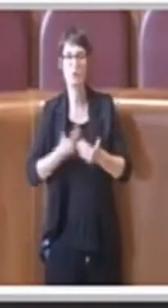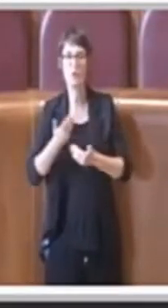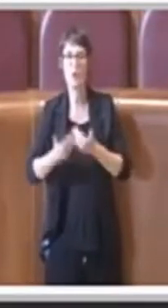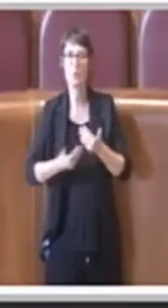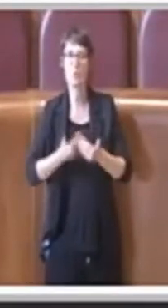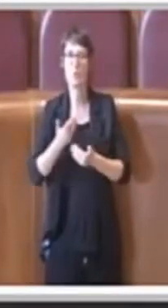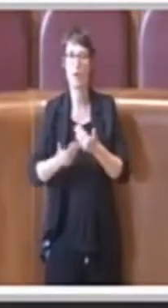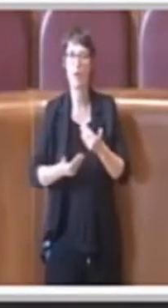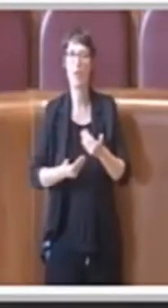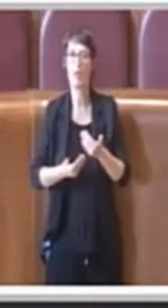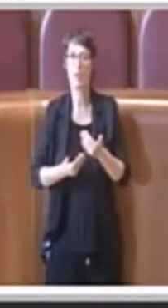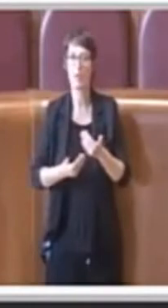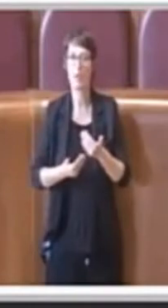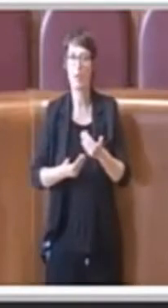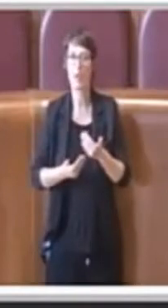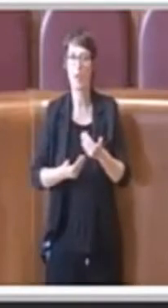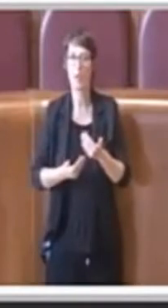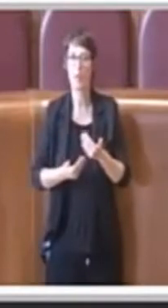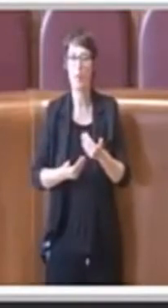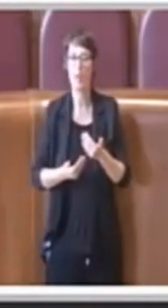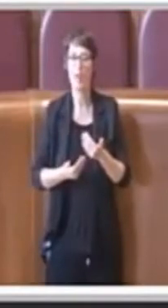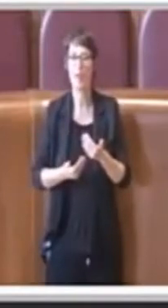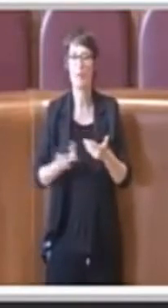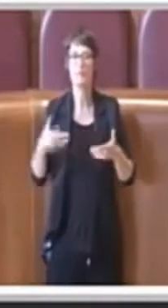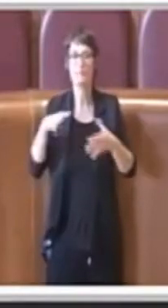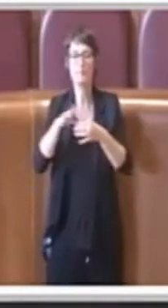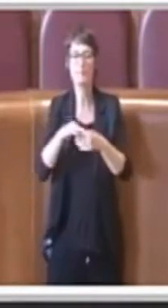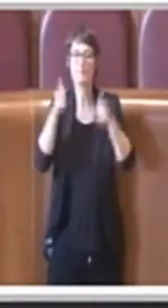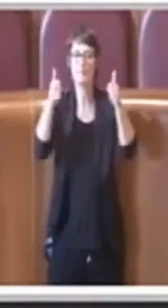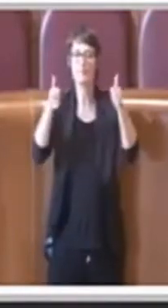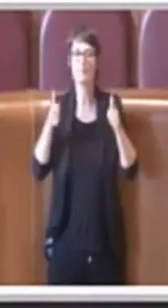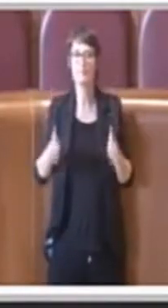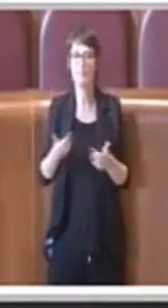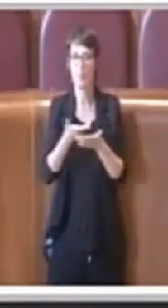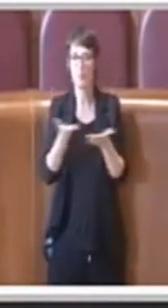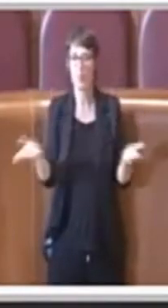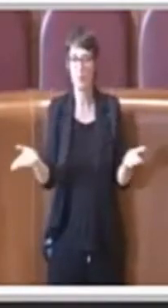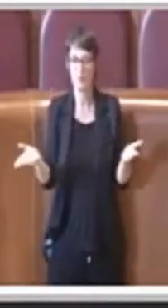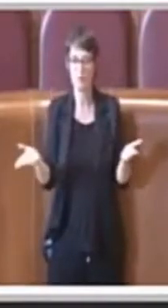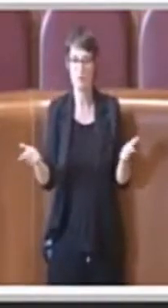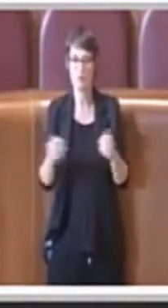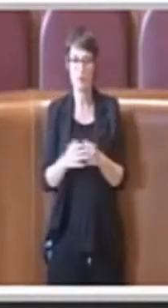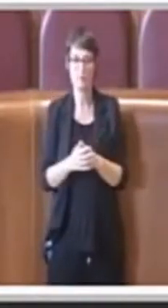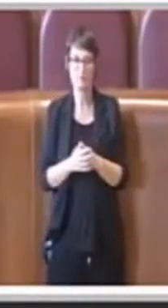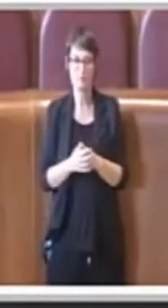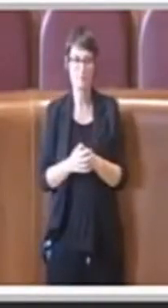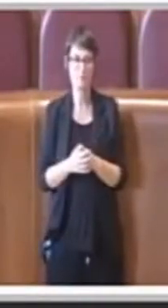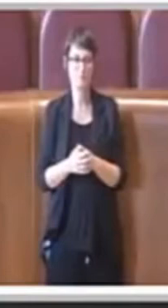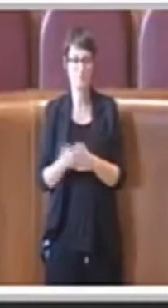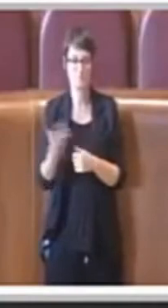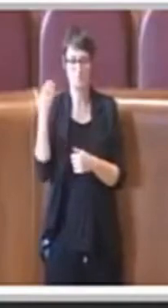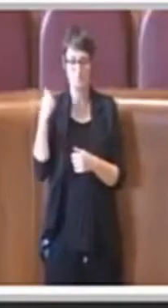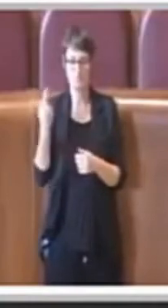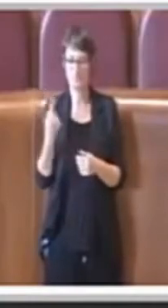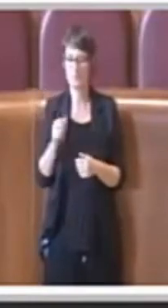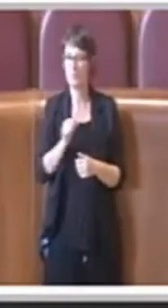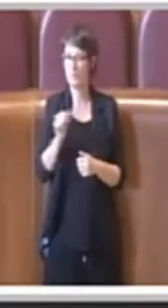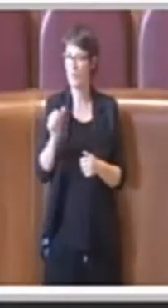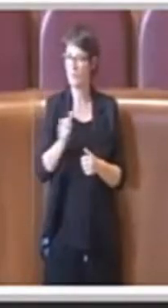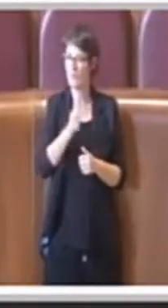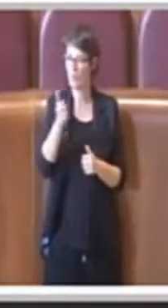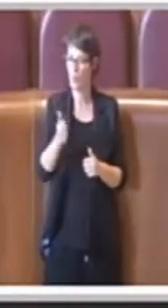a portare a conclusione gli avvisi pubblici che nel primo anno di entrata in vigore, anzi